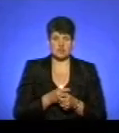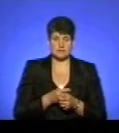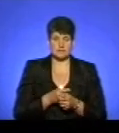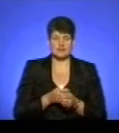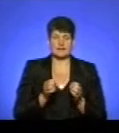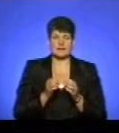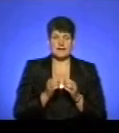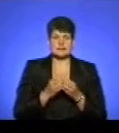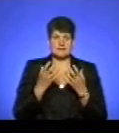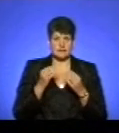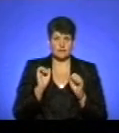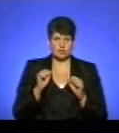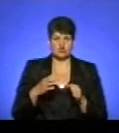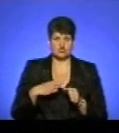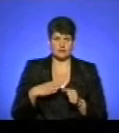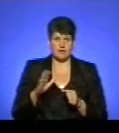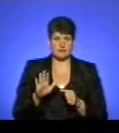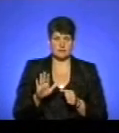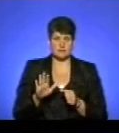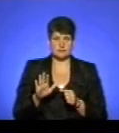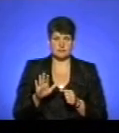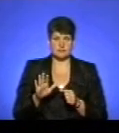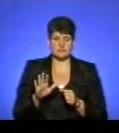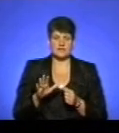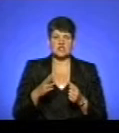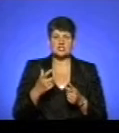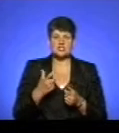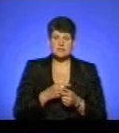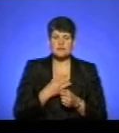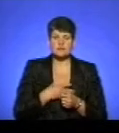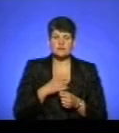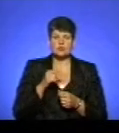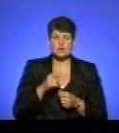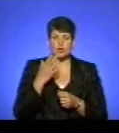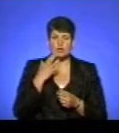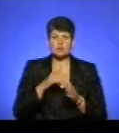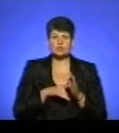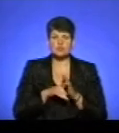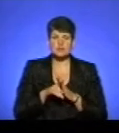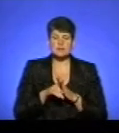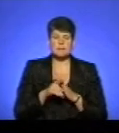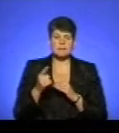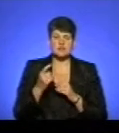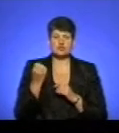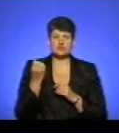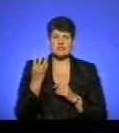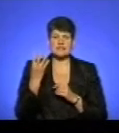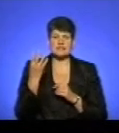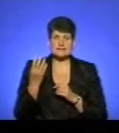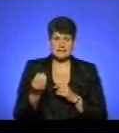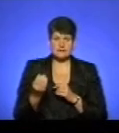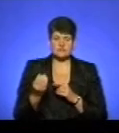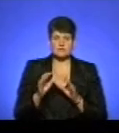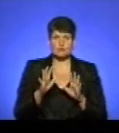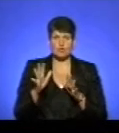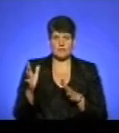Тобто 10 днів вона ще може почекати? Щеплення актуальні тоді, коли розпочаті в перші 14 днів з моменту